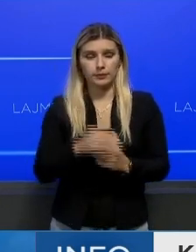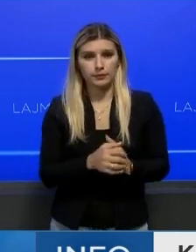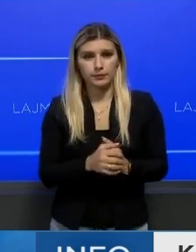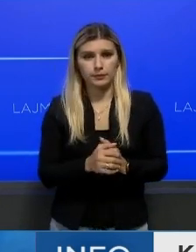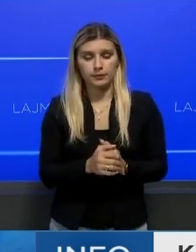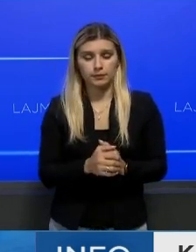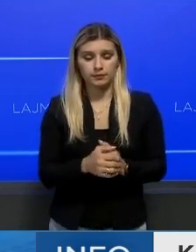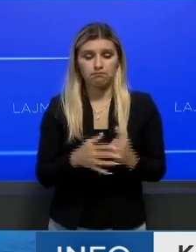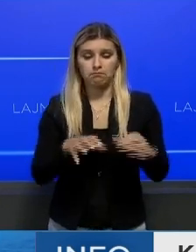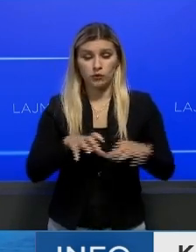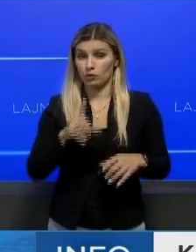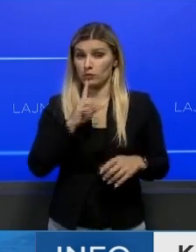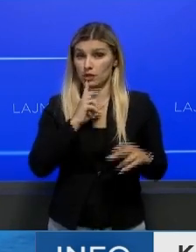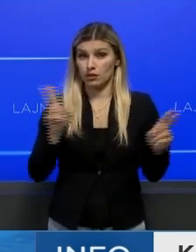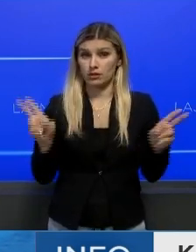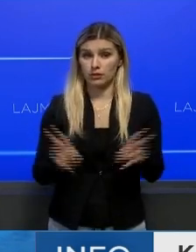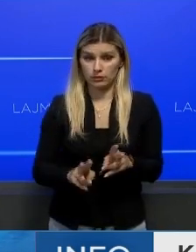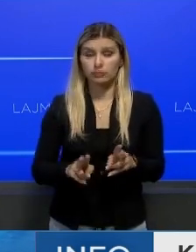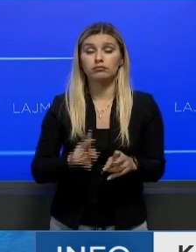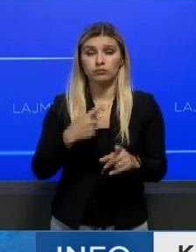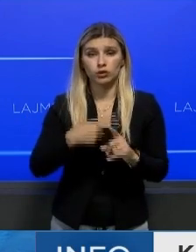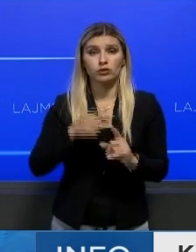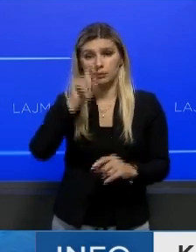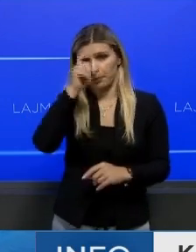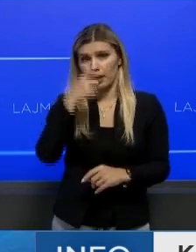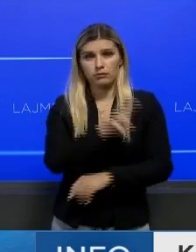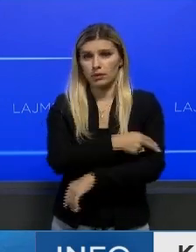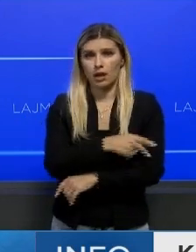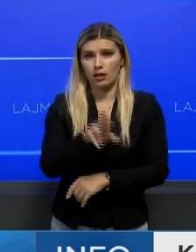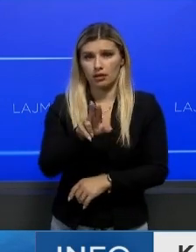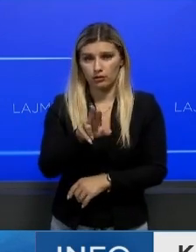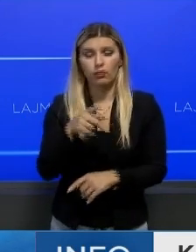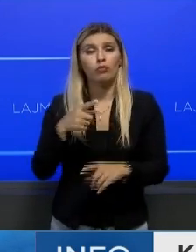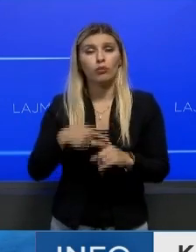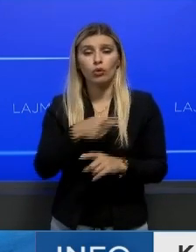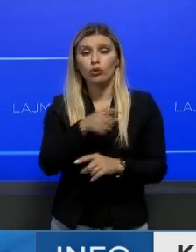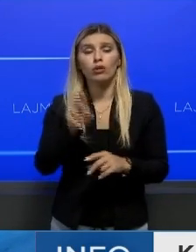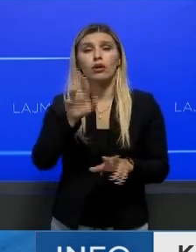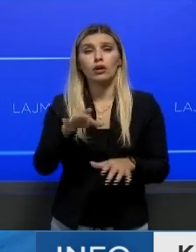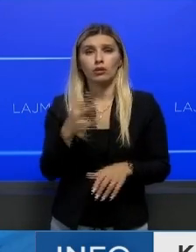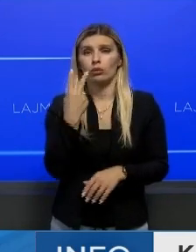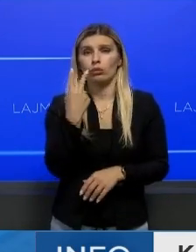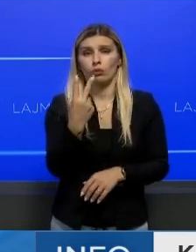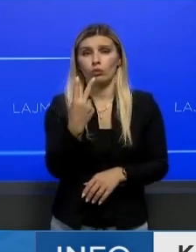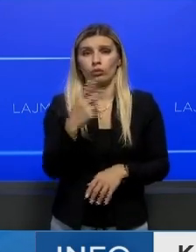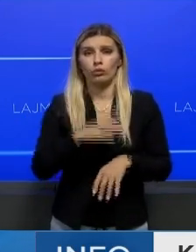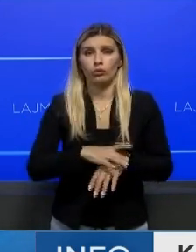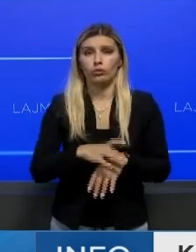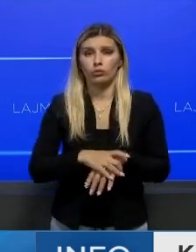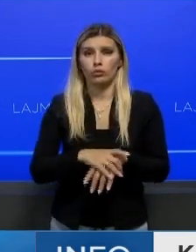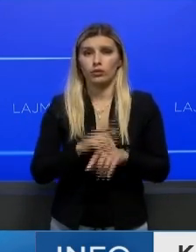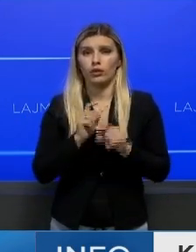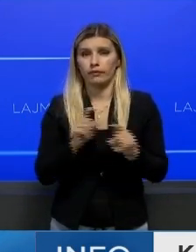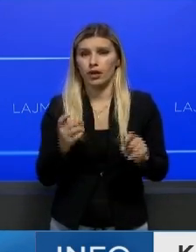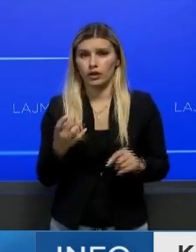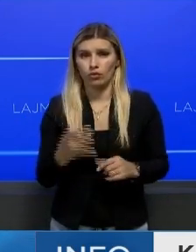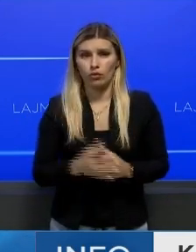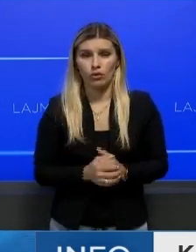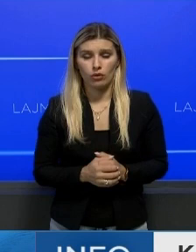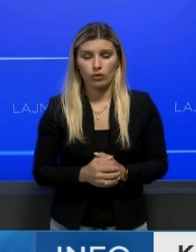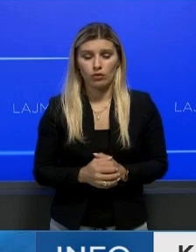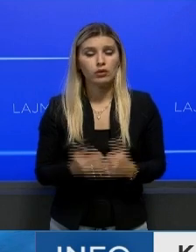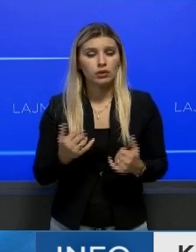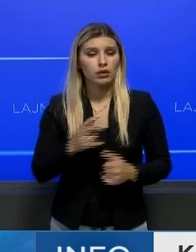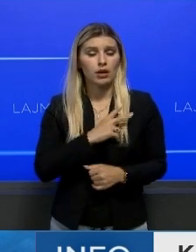Me munges të stafit po përbalët edhe spitali i pejes. Madje këj spital ka veç dy infektologë. Kemi raportin infektologi që këmë